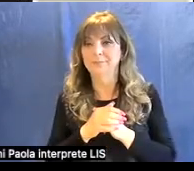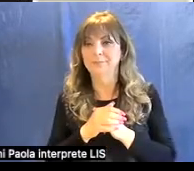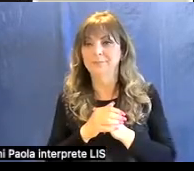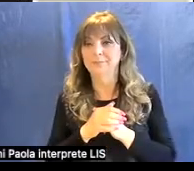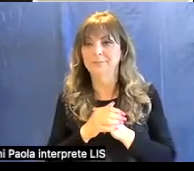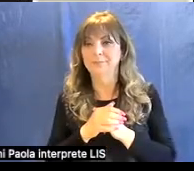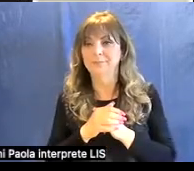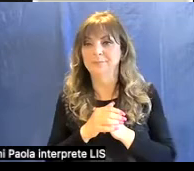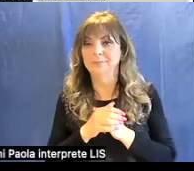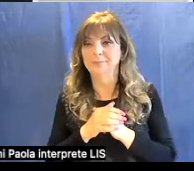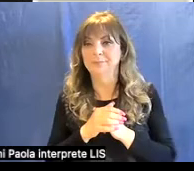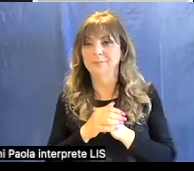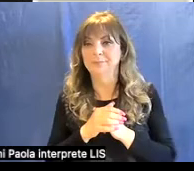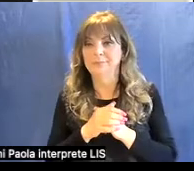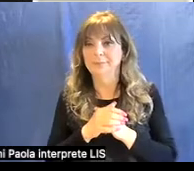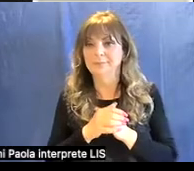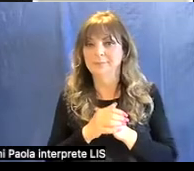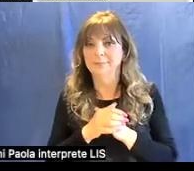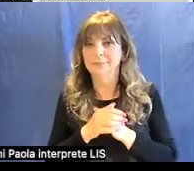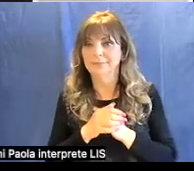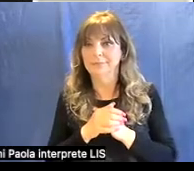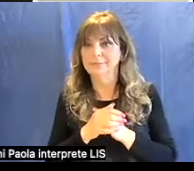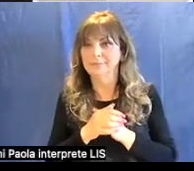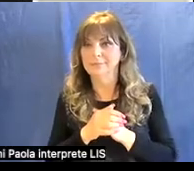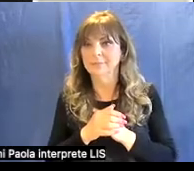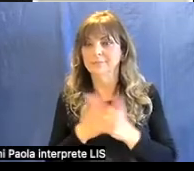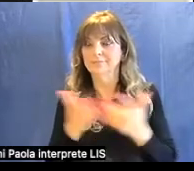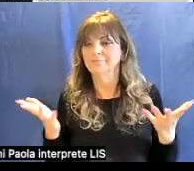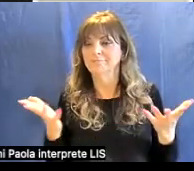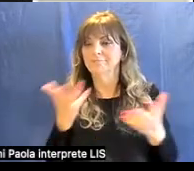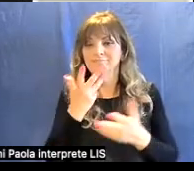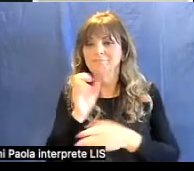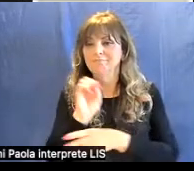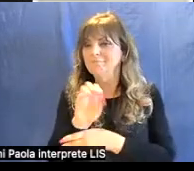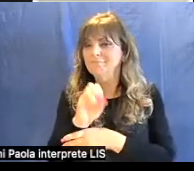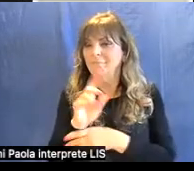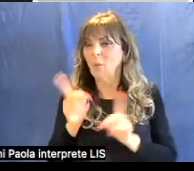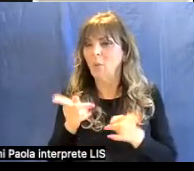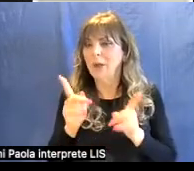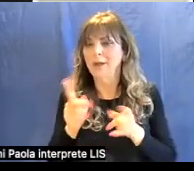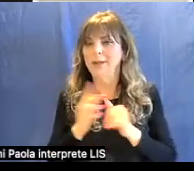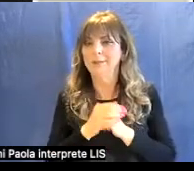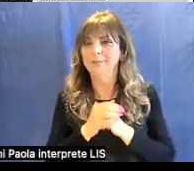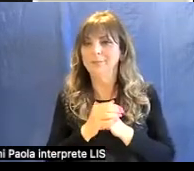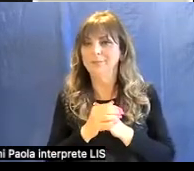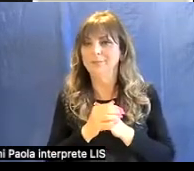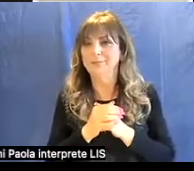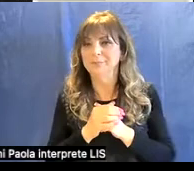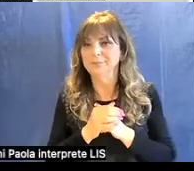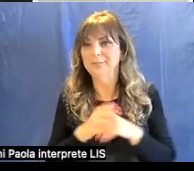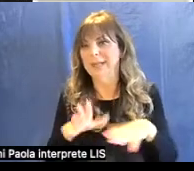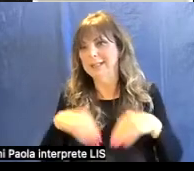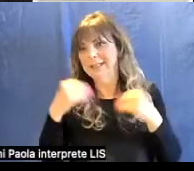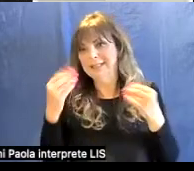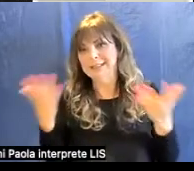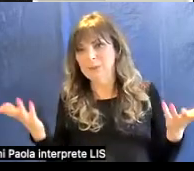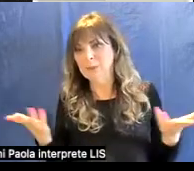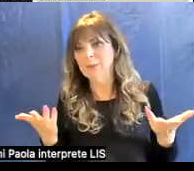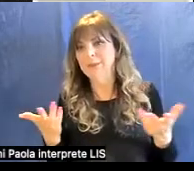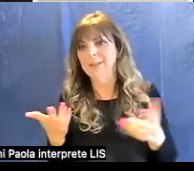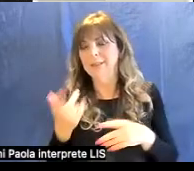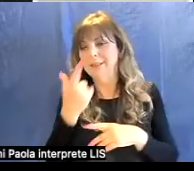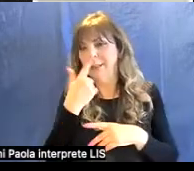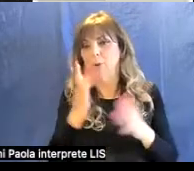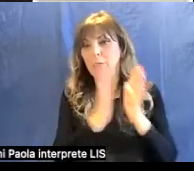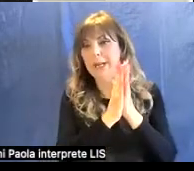aveva nella sua vocazione l'insegnamento, era inizialmente un insegnamento di tipo molto